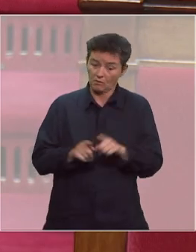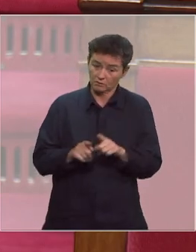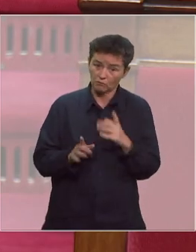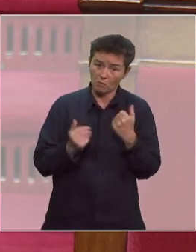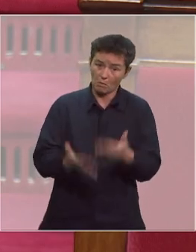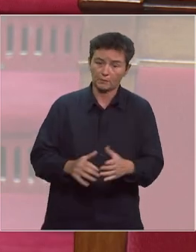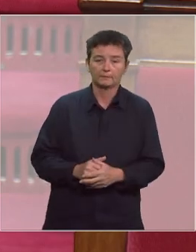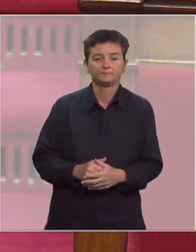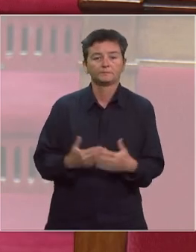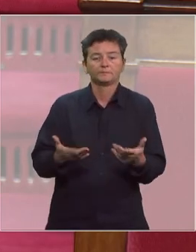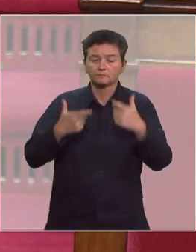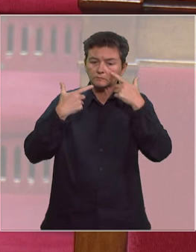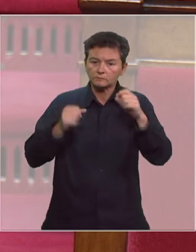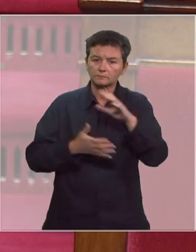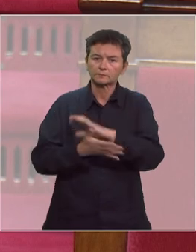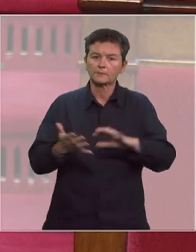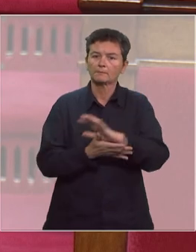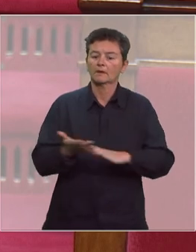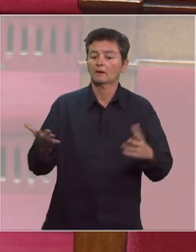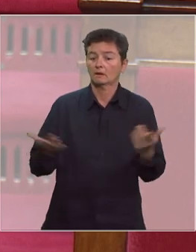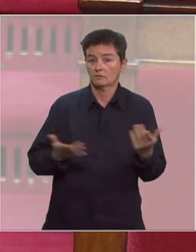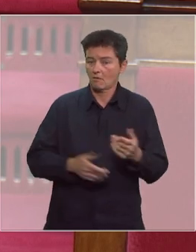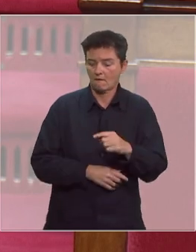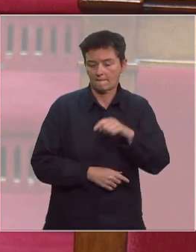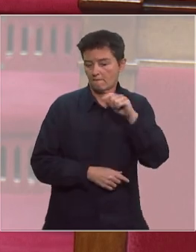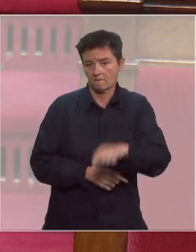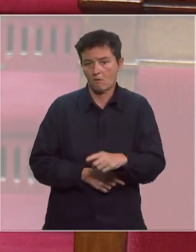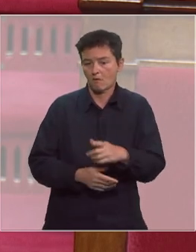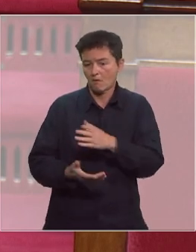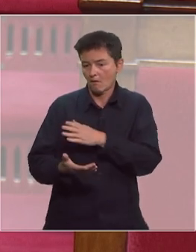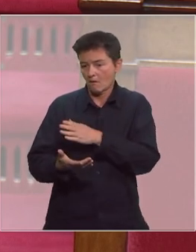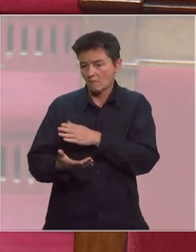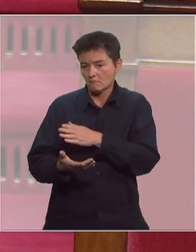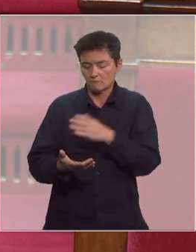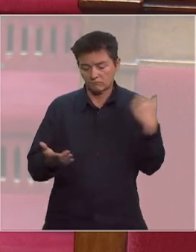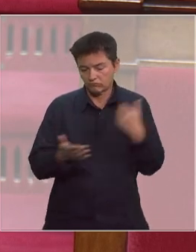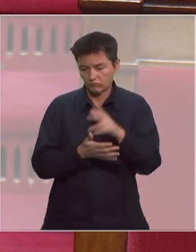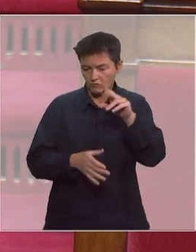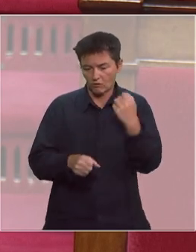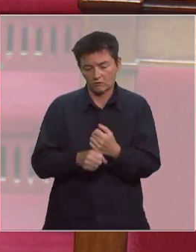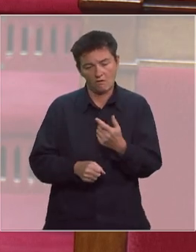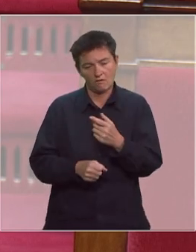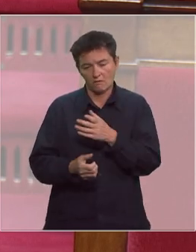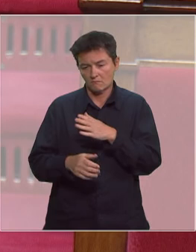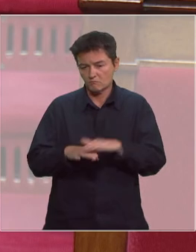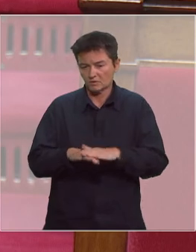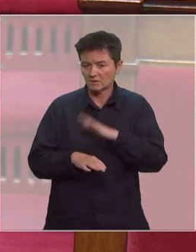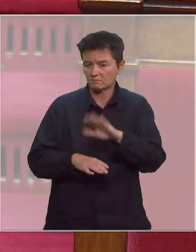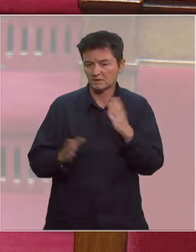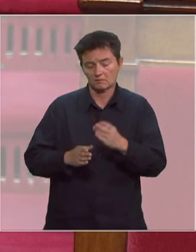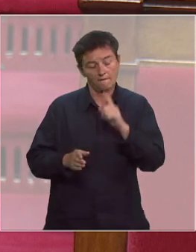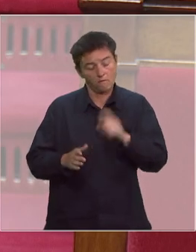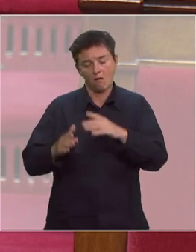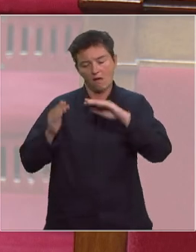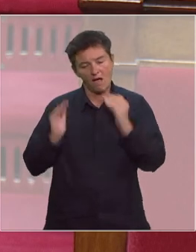crise révèle encore plus l'exigence d'abandonner les orientations de ces 30 dernières années conduisant aux suppressions d'emplois